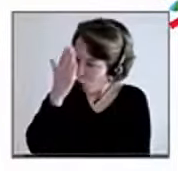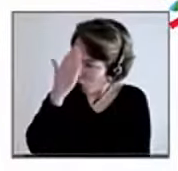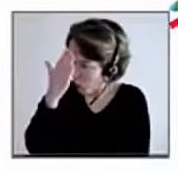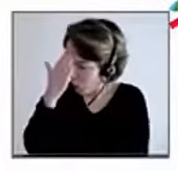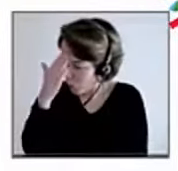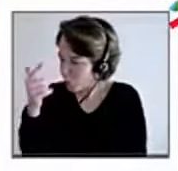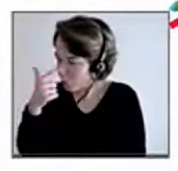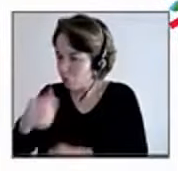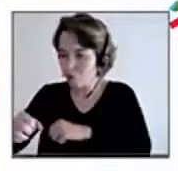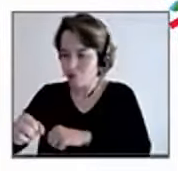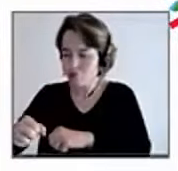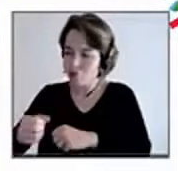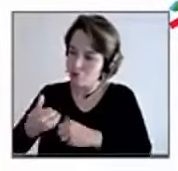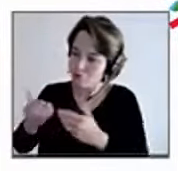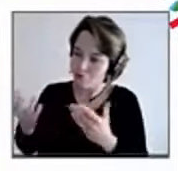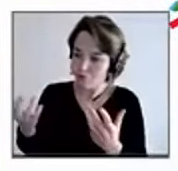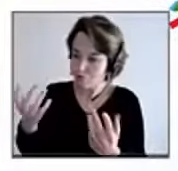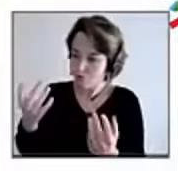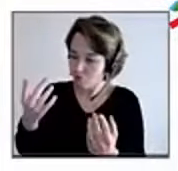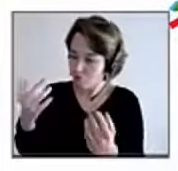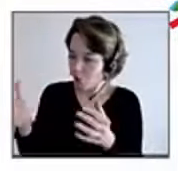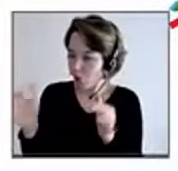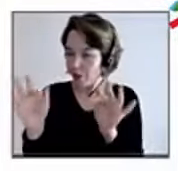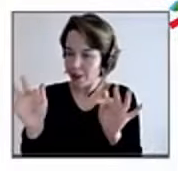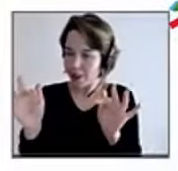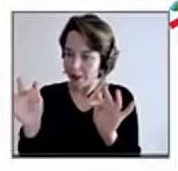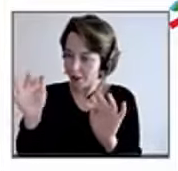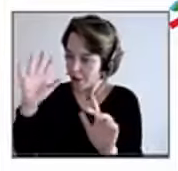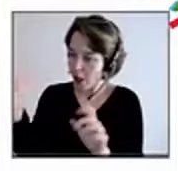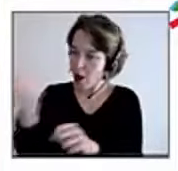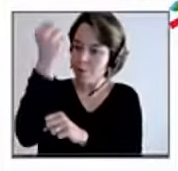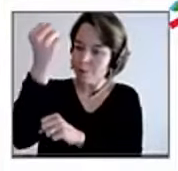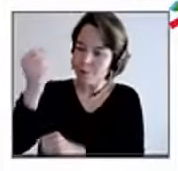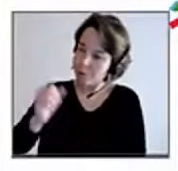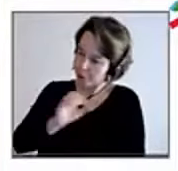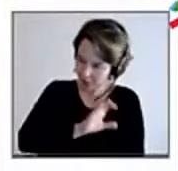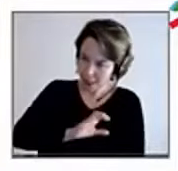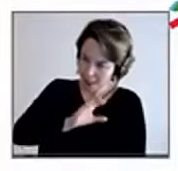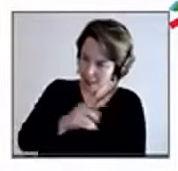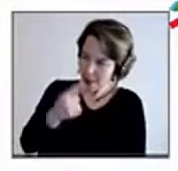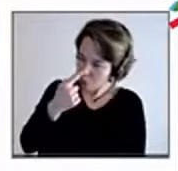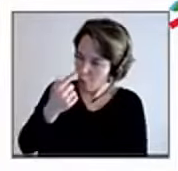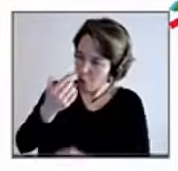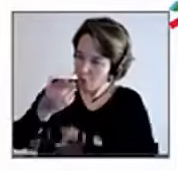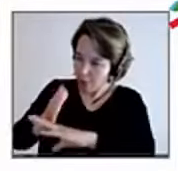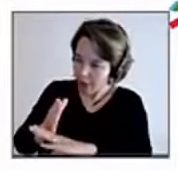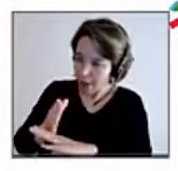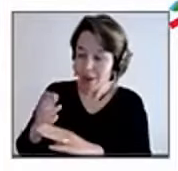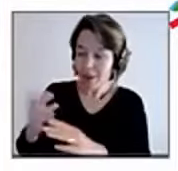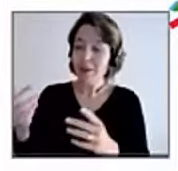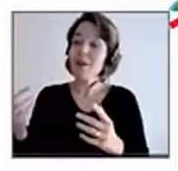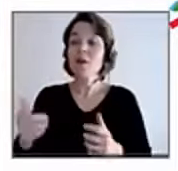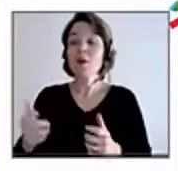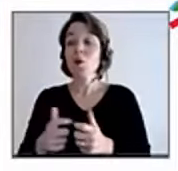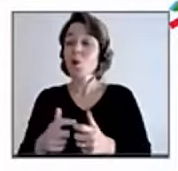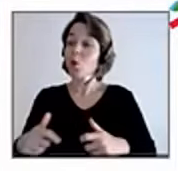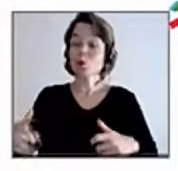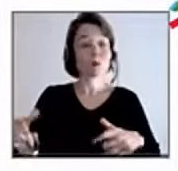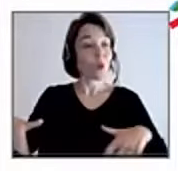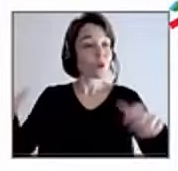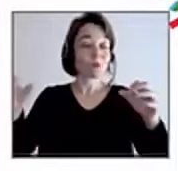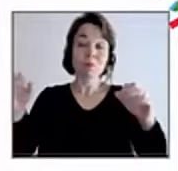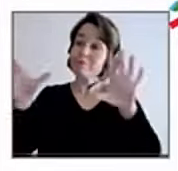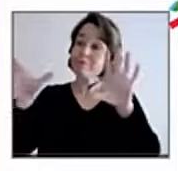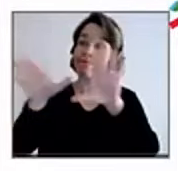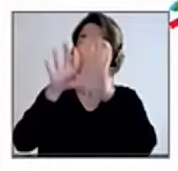la fraternité, à mettre ça au fronton de leurs sièges sociaux comme devise ? C'est